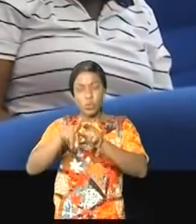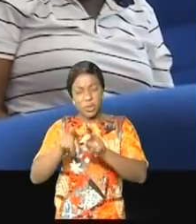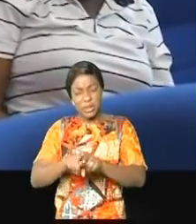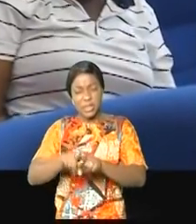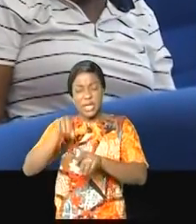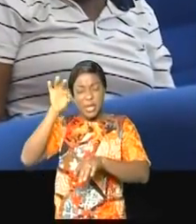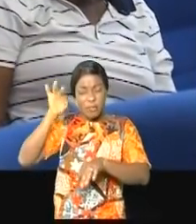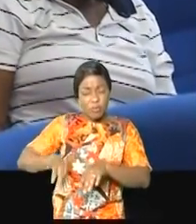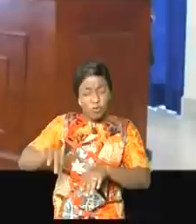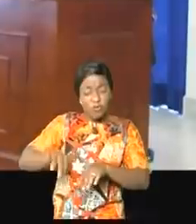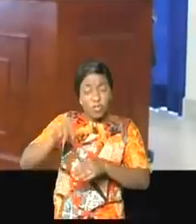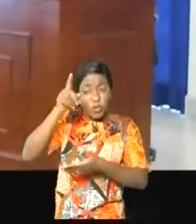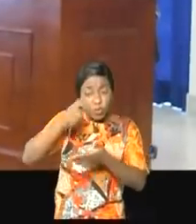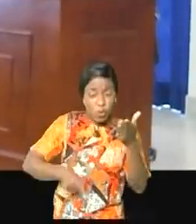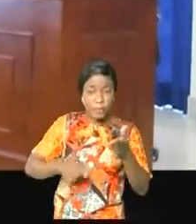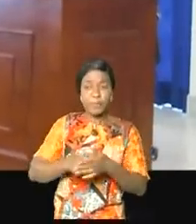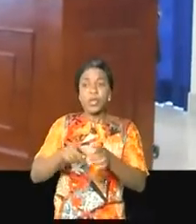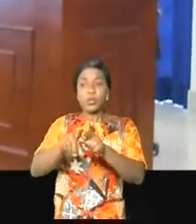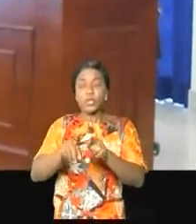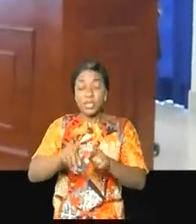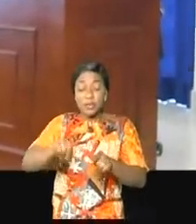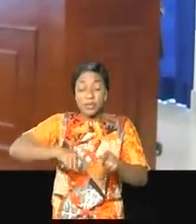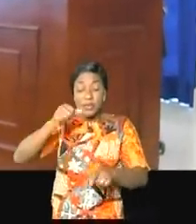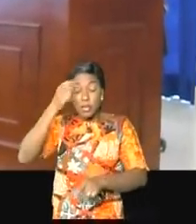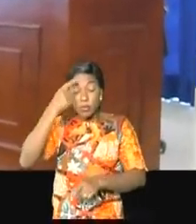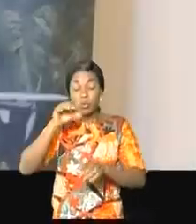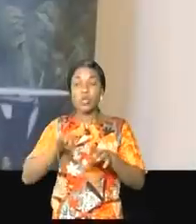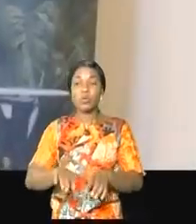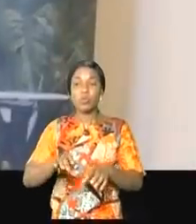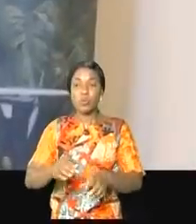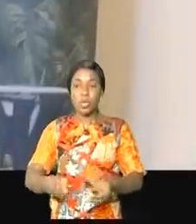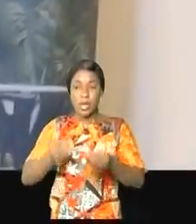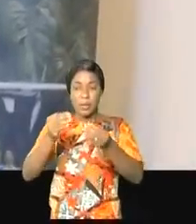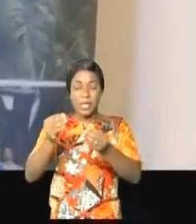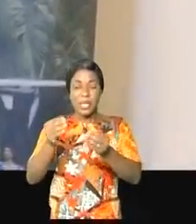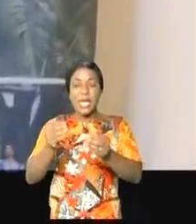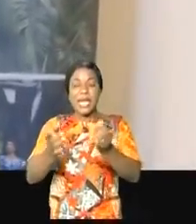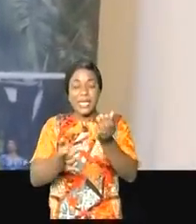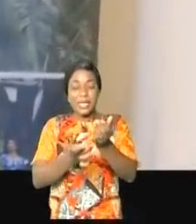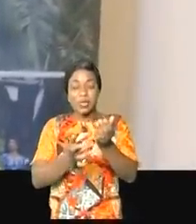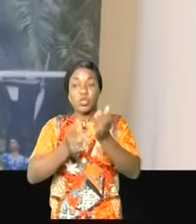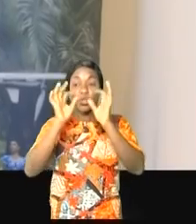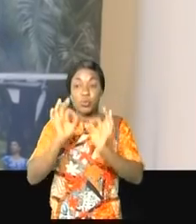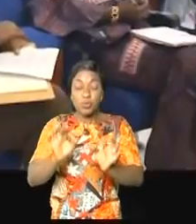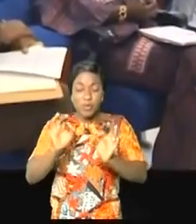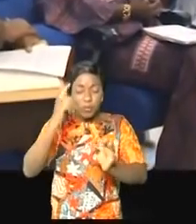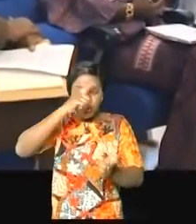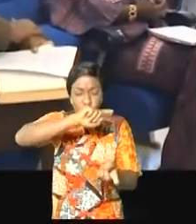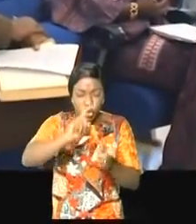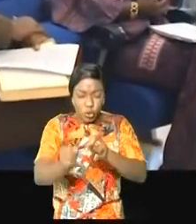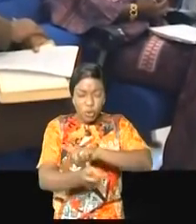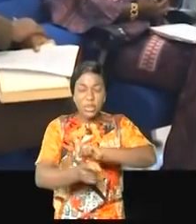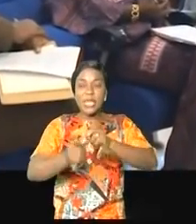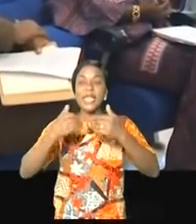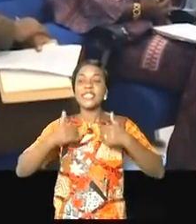cette nouvelle technologie. Une fierté pour la RDC qui dispose de la technologie des pointes pour améliorer la santé du peuple